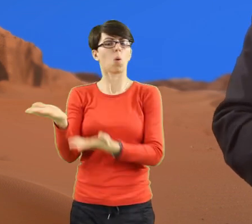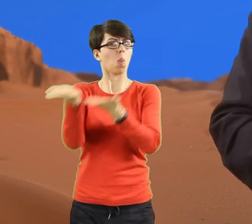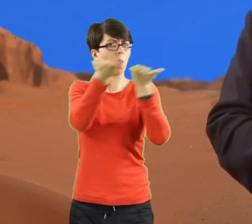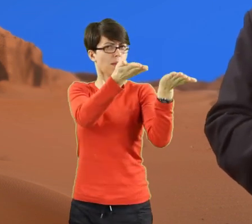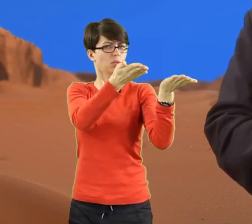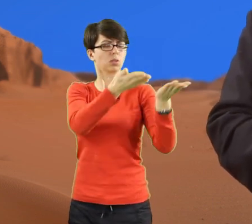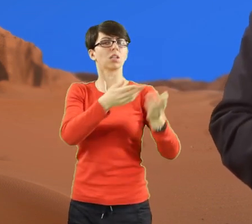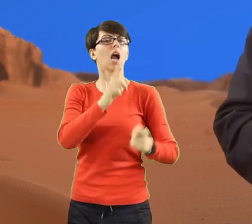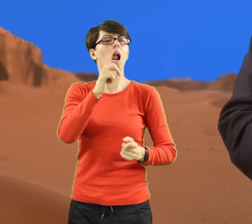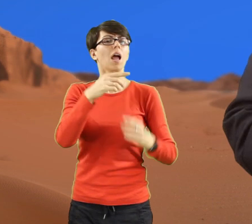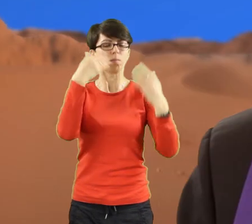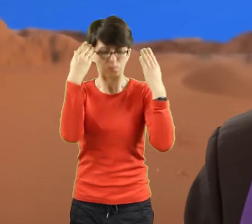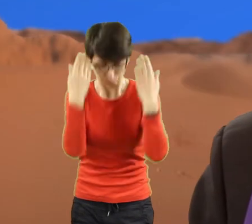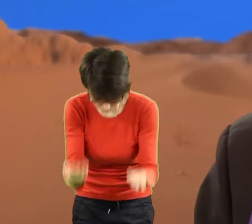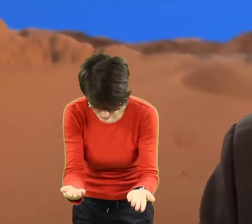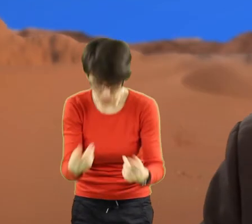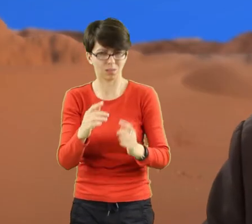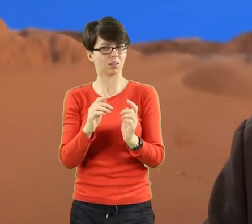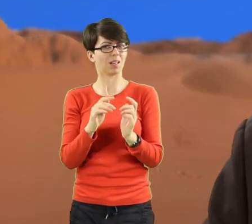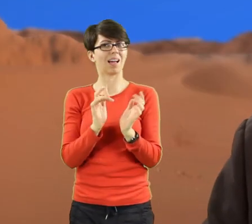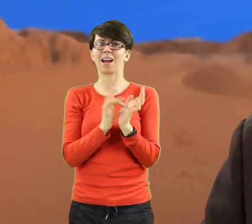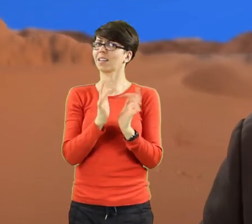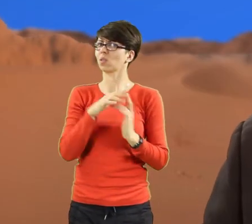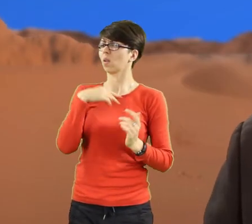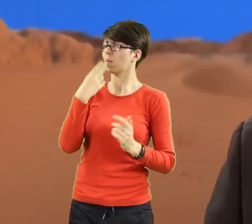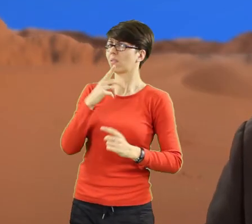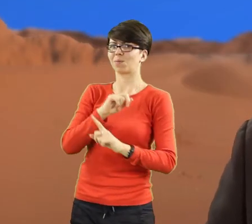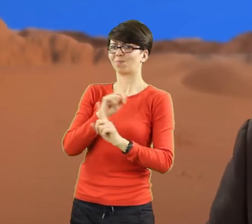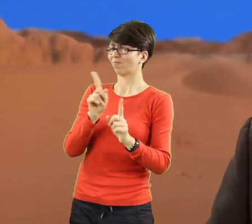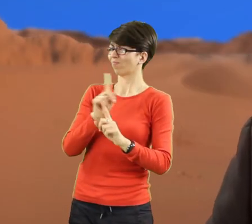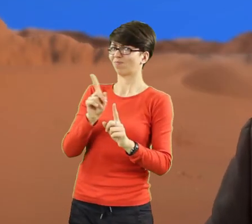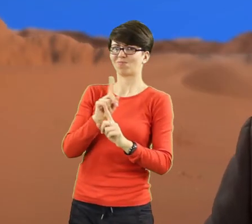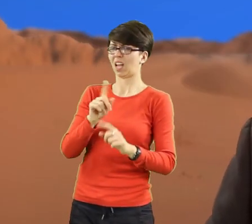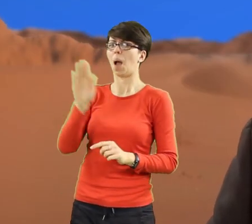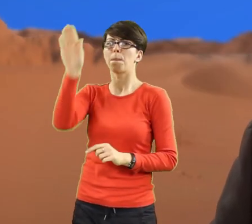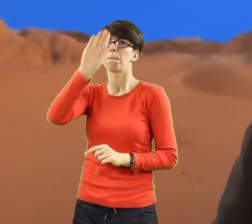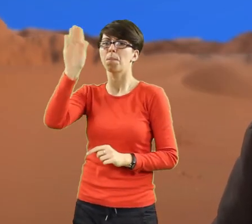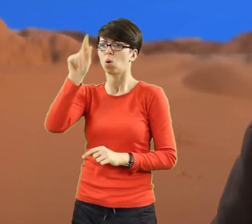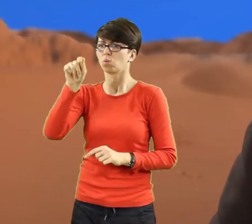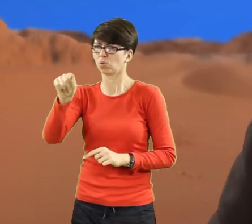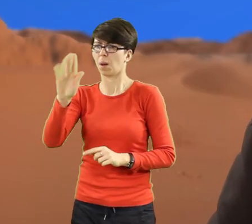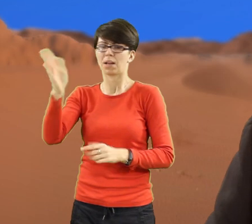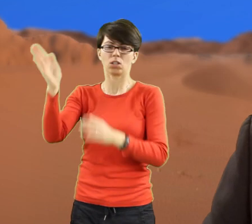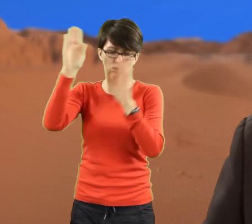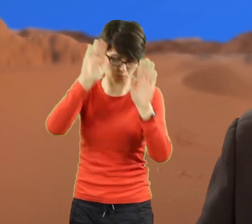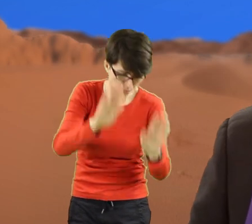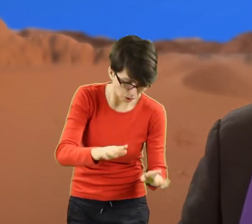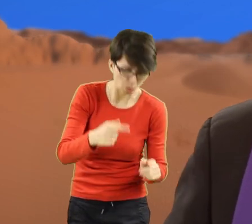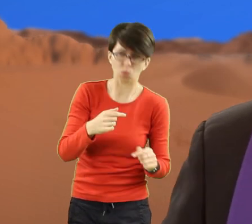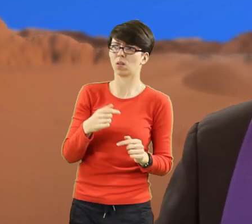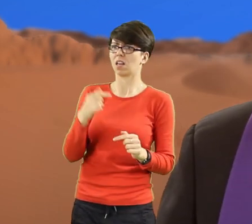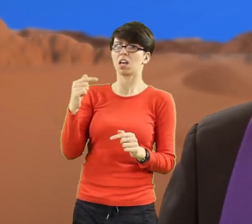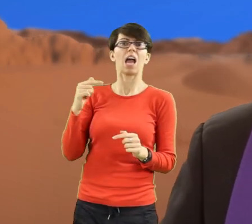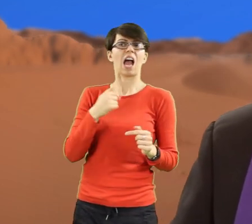Jezus odpowiada, Panu Bogu swemu będziesz oddawał pokłon i Jemu samemu służyć będziesz. I wreszcie